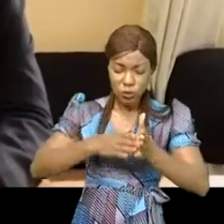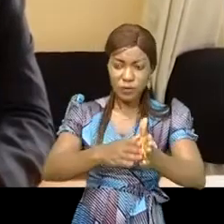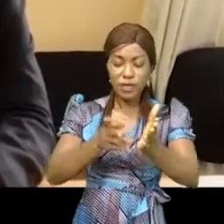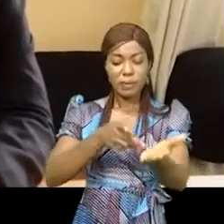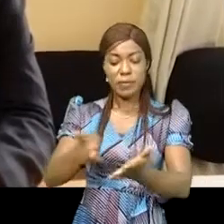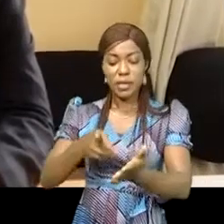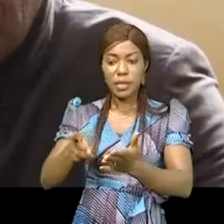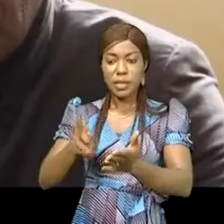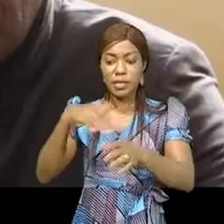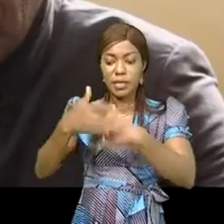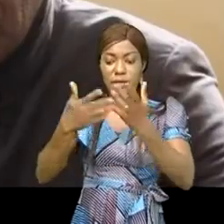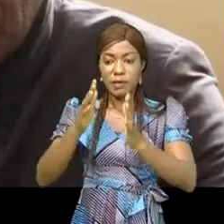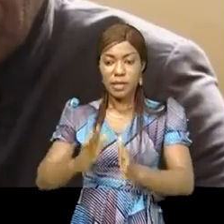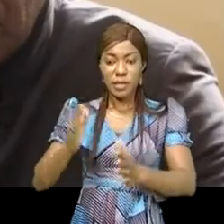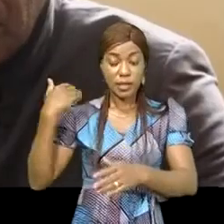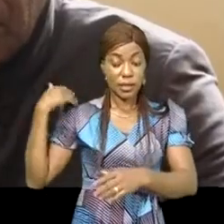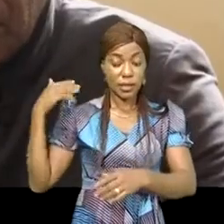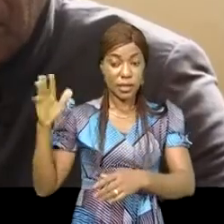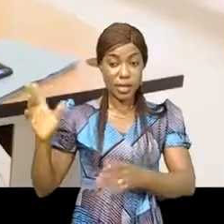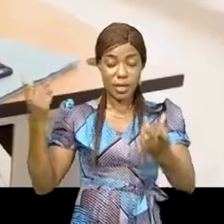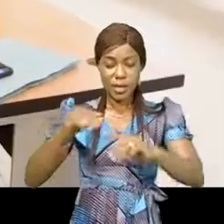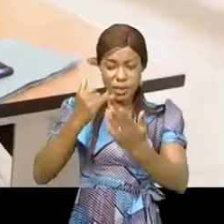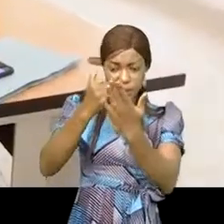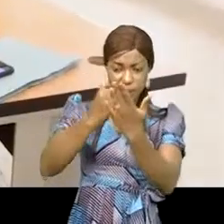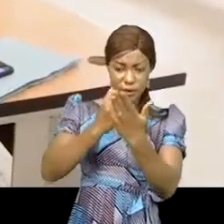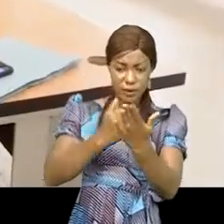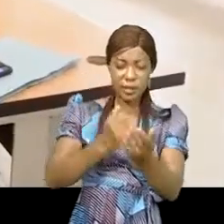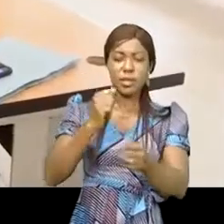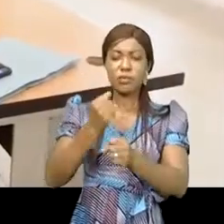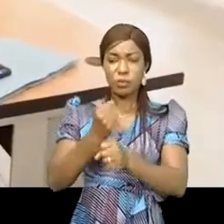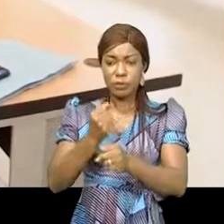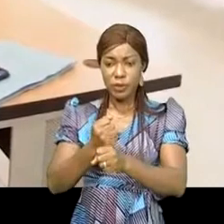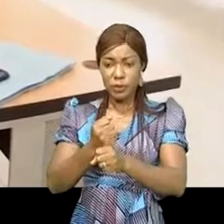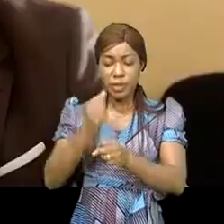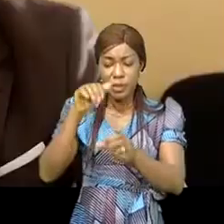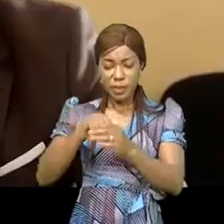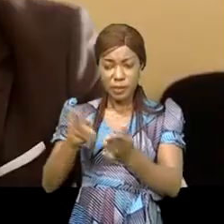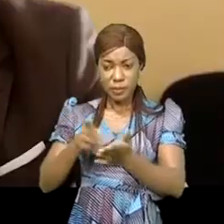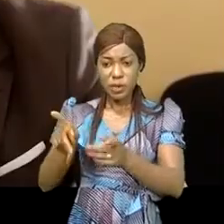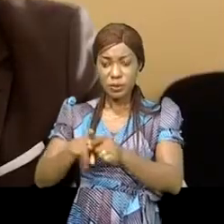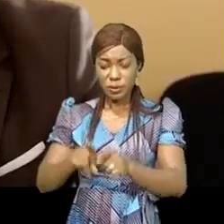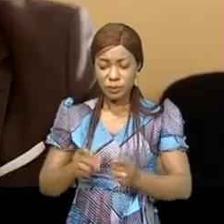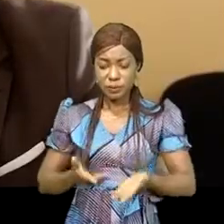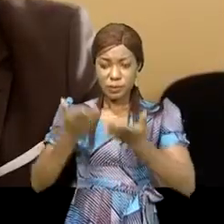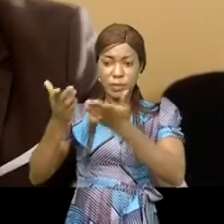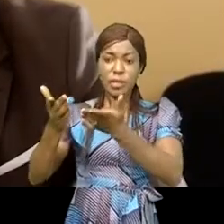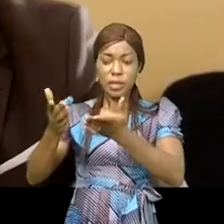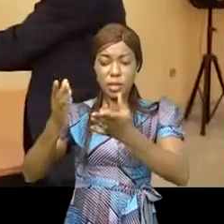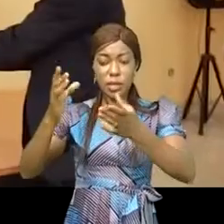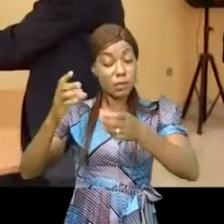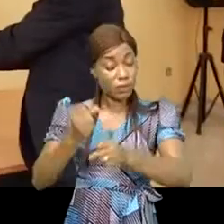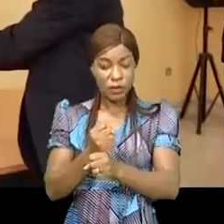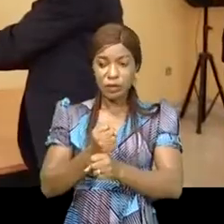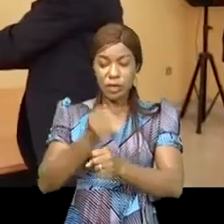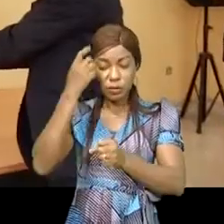fonctionnaires de l'État, après avoir identifié les différents problèmes qui se posent dans ce zone, a remis les conclusions avec des